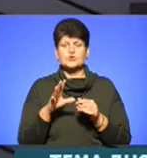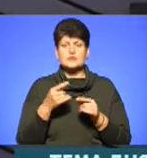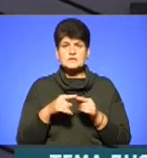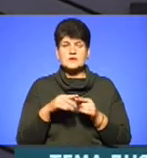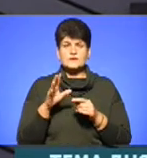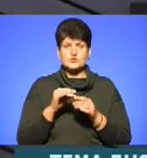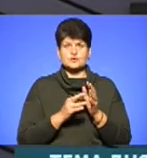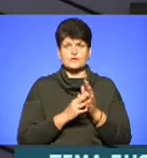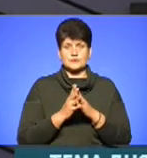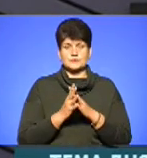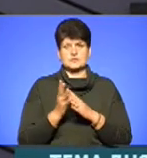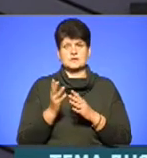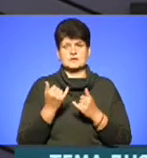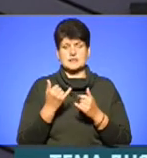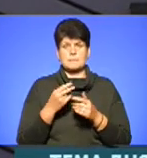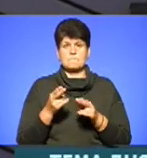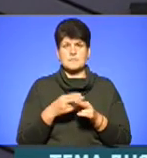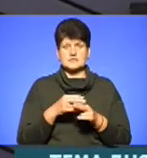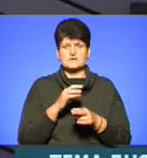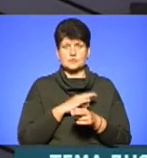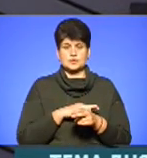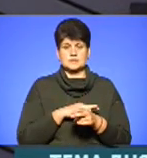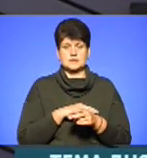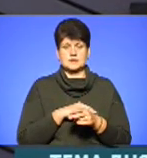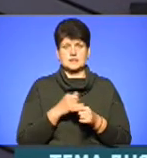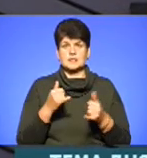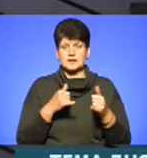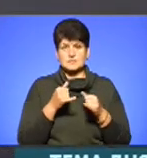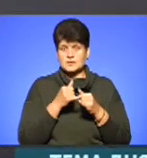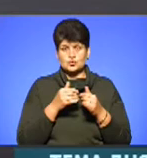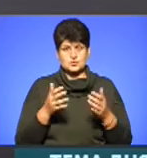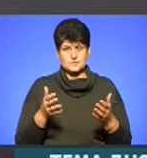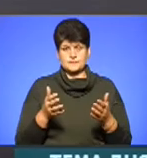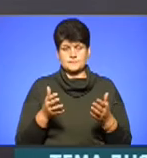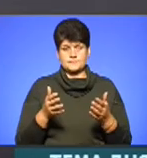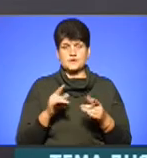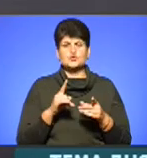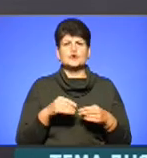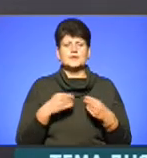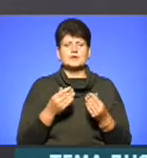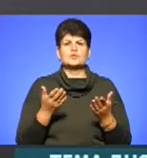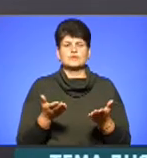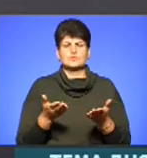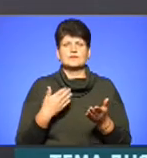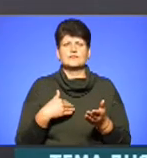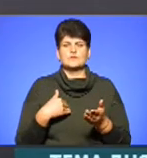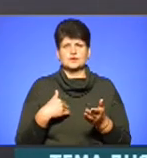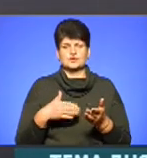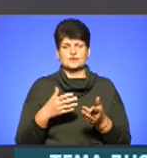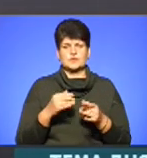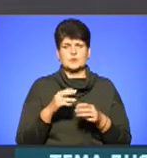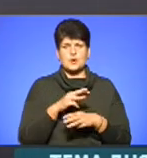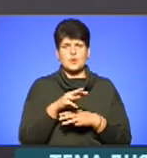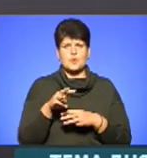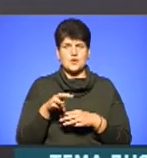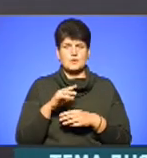виростити ворожай зараз без засування пестицидів, це практично неможливо на цьому. Насправді, що вони дають? Здавалося б, для чого аграрій окроплює